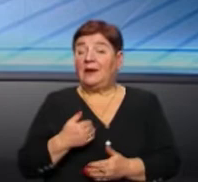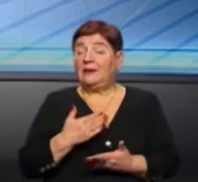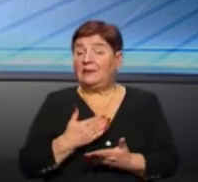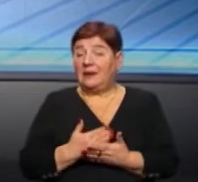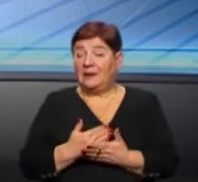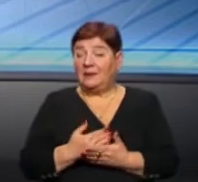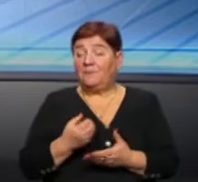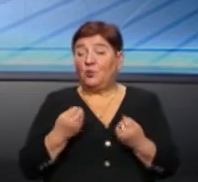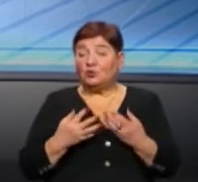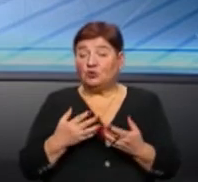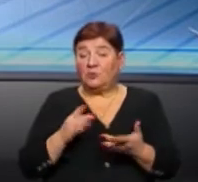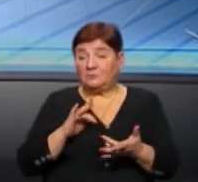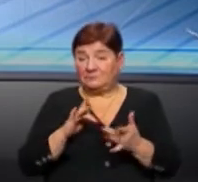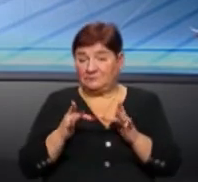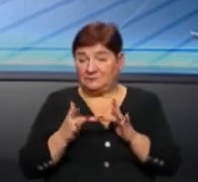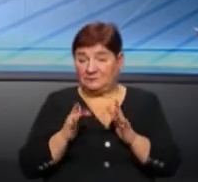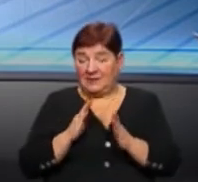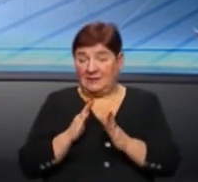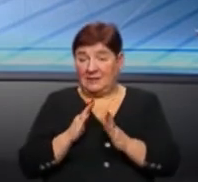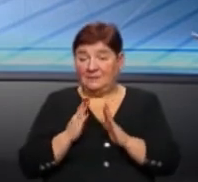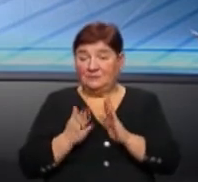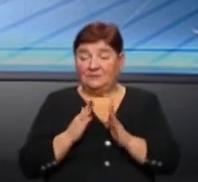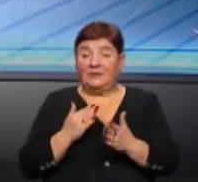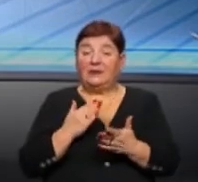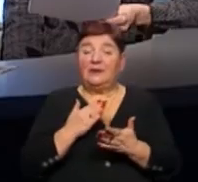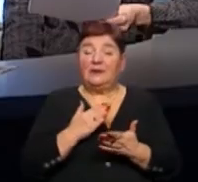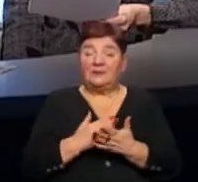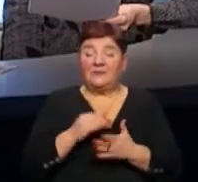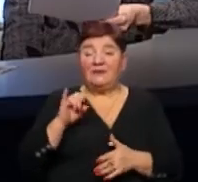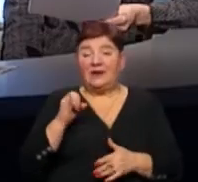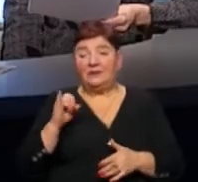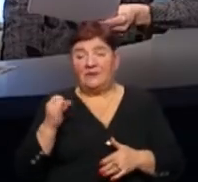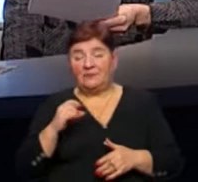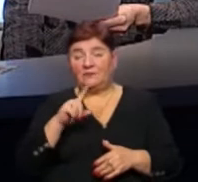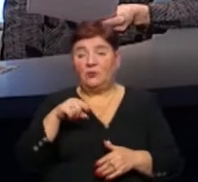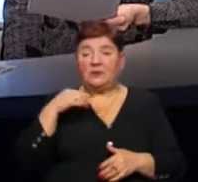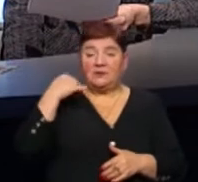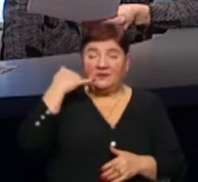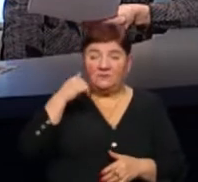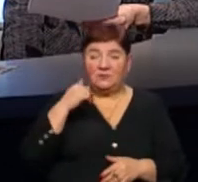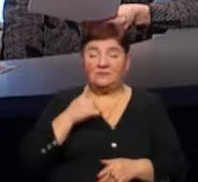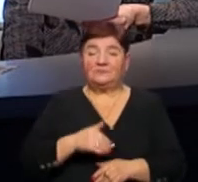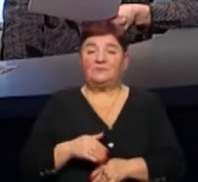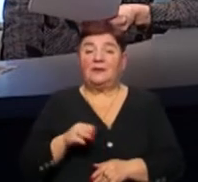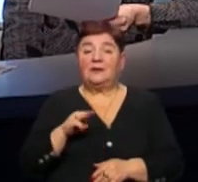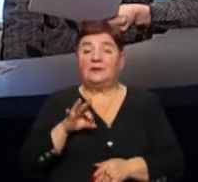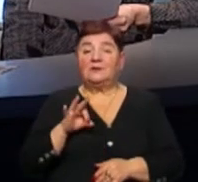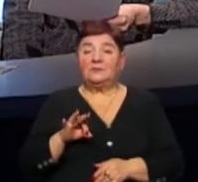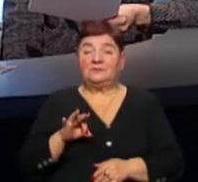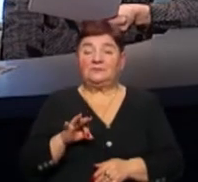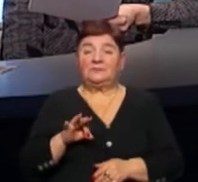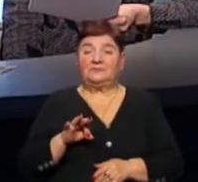маємо просто сторінку, платформу, де нібито Іванов Іван Іванович і номер телефона, то,